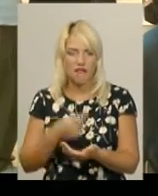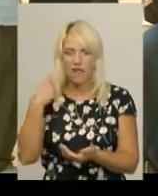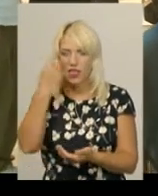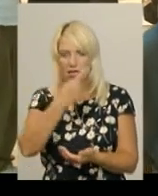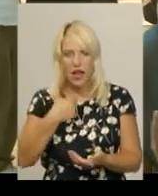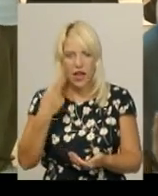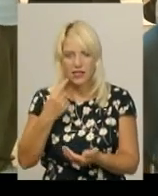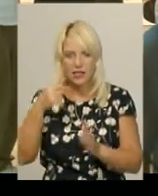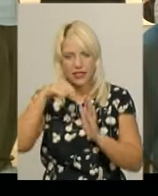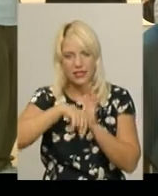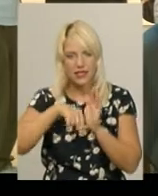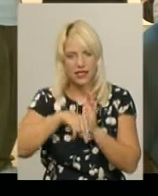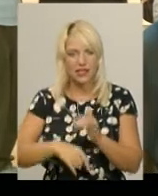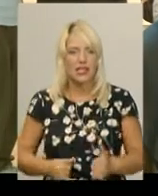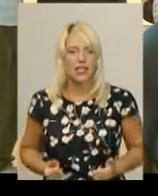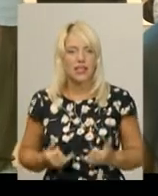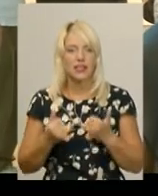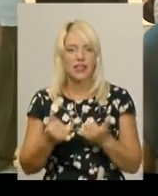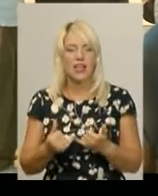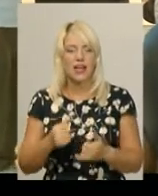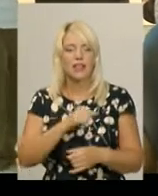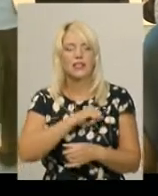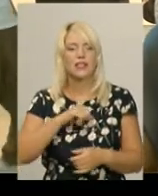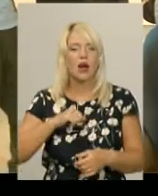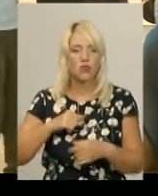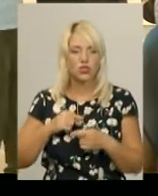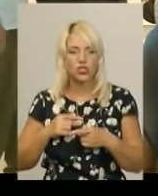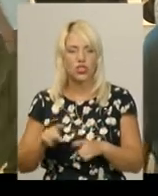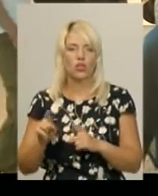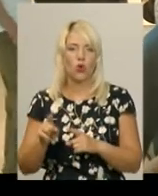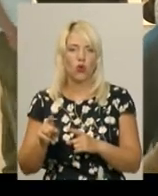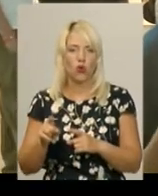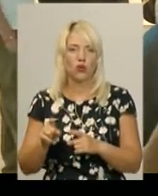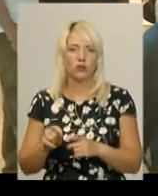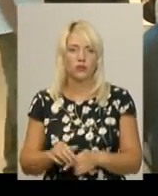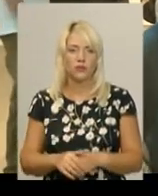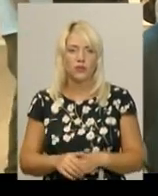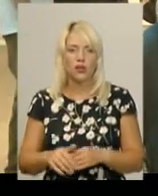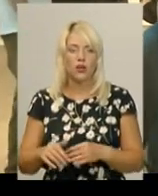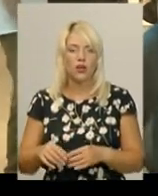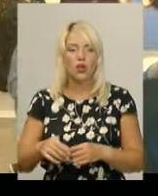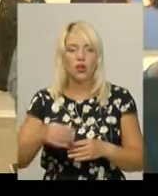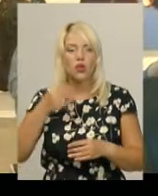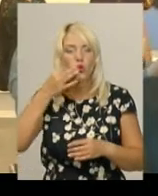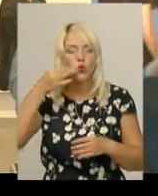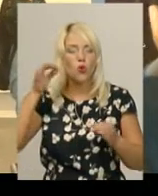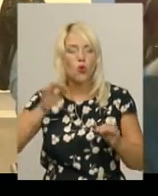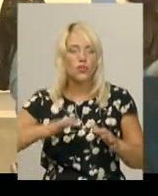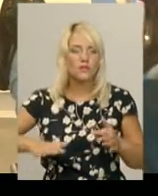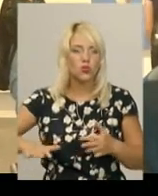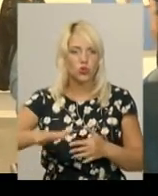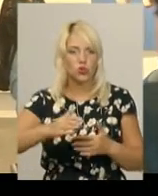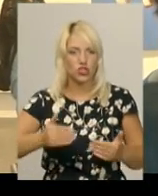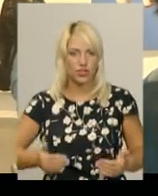самостійного досвіду цього життя. Мене